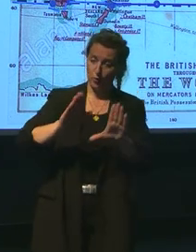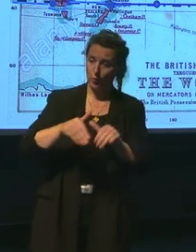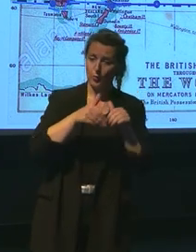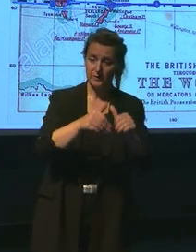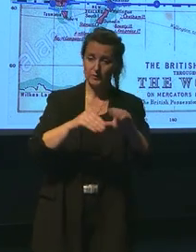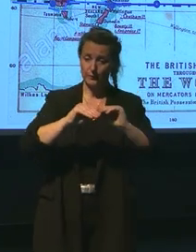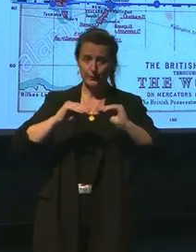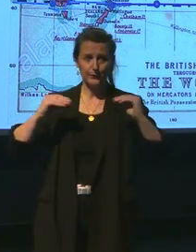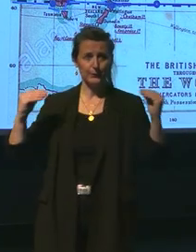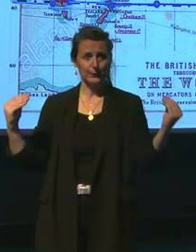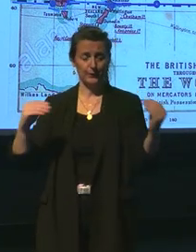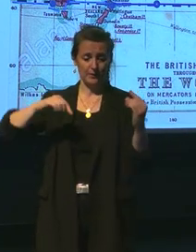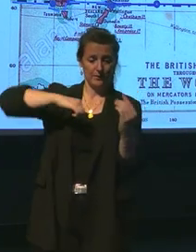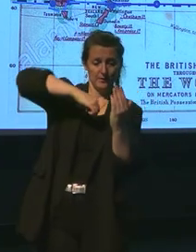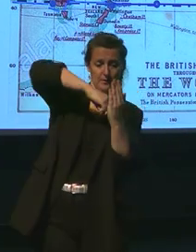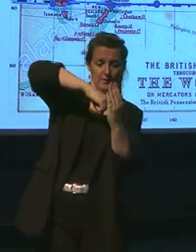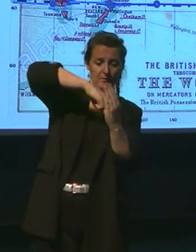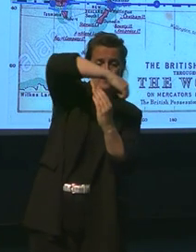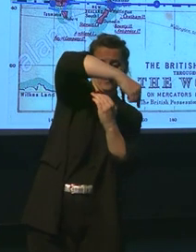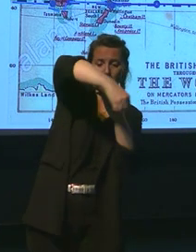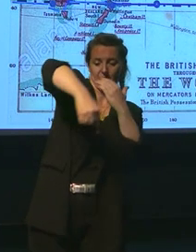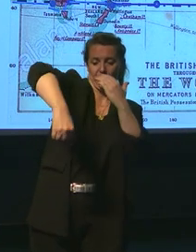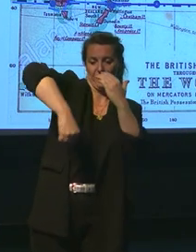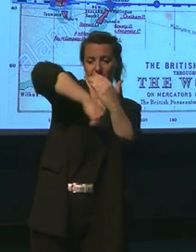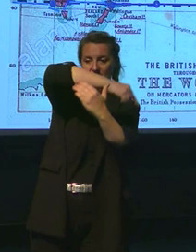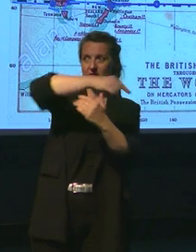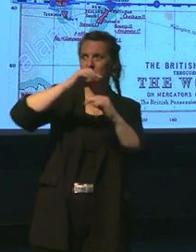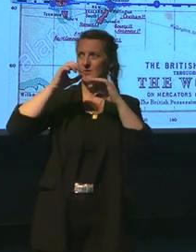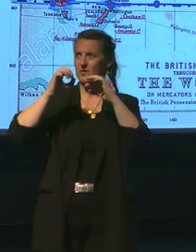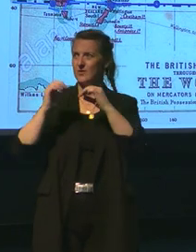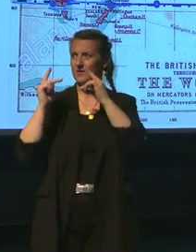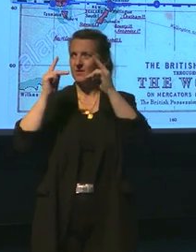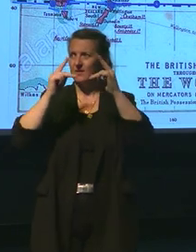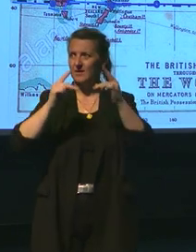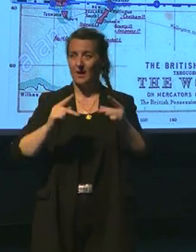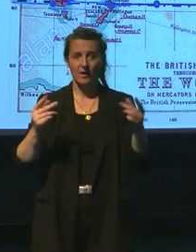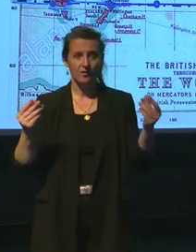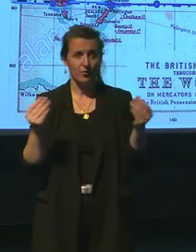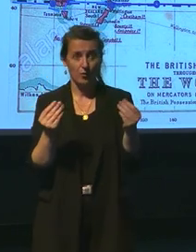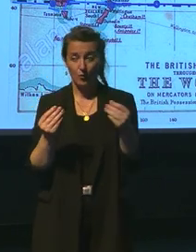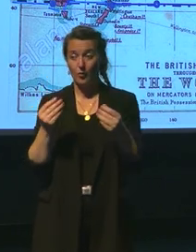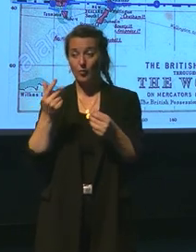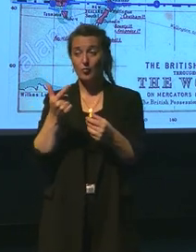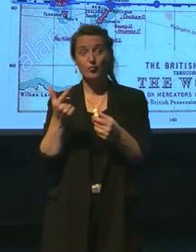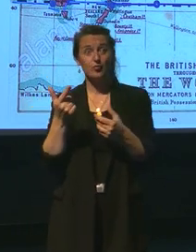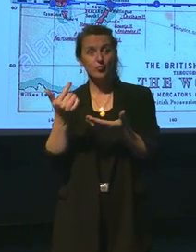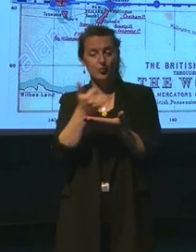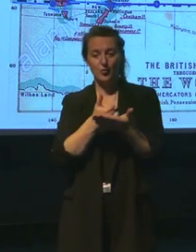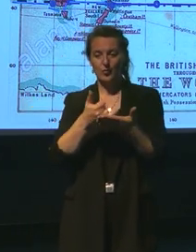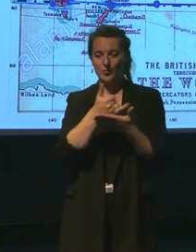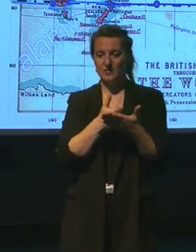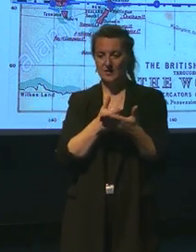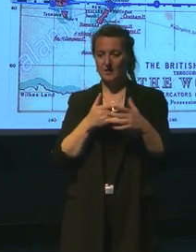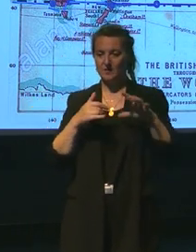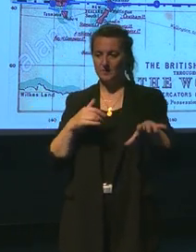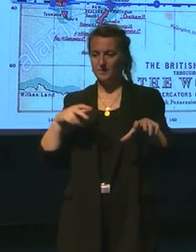pour aller de l'autre côté de l'Atlantique, où finalement, on embarque pour aller dans deux îles, Tristan d'Acouna, dans